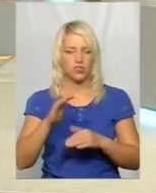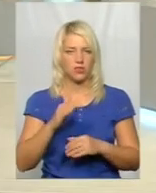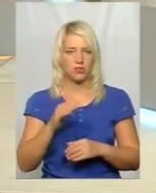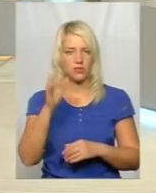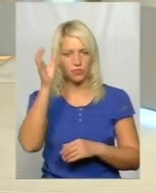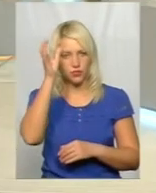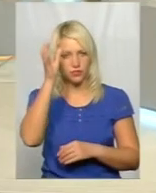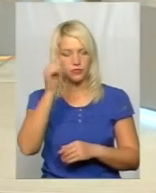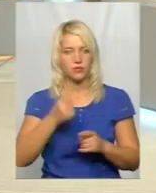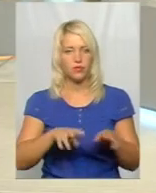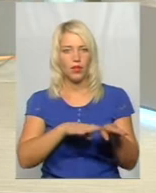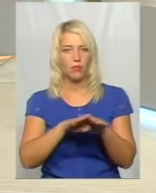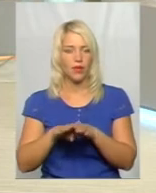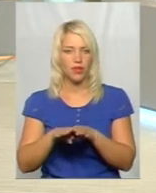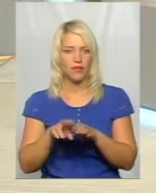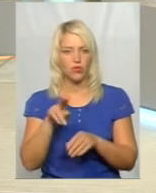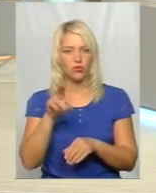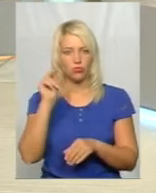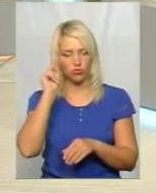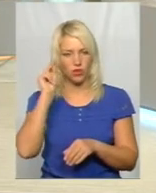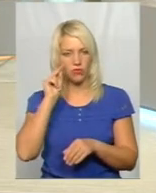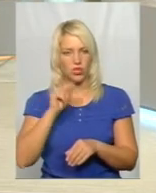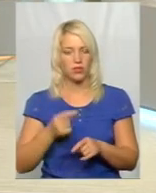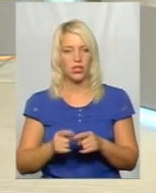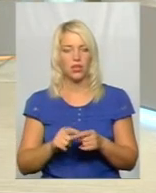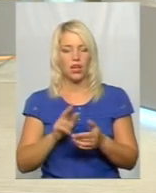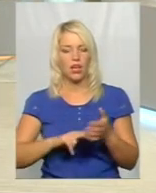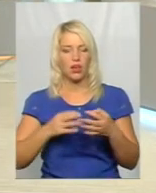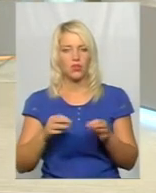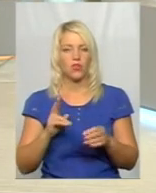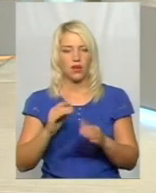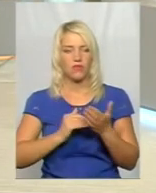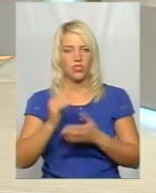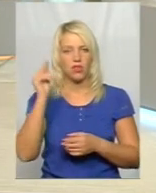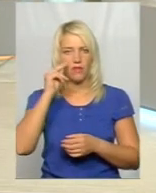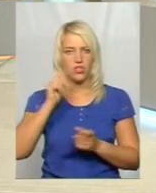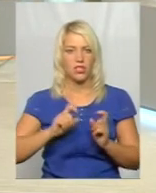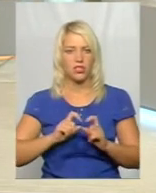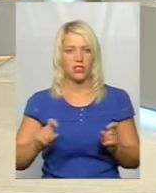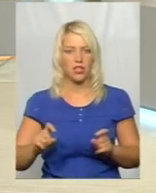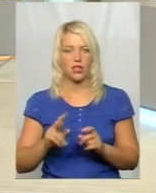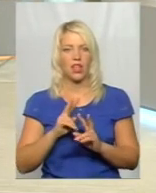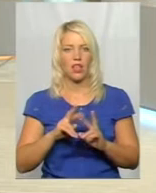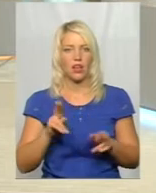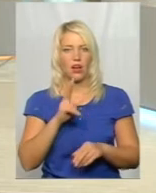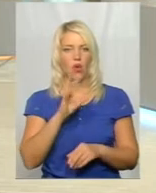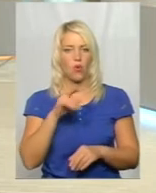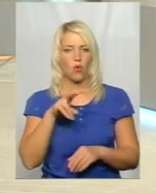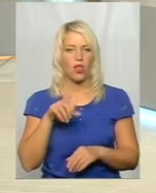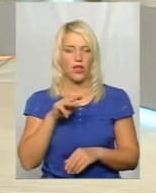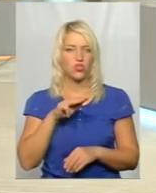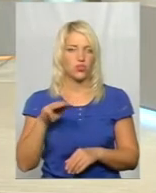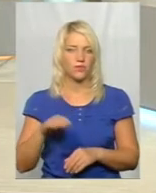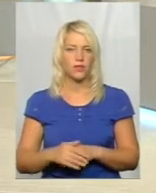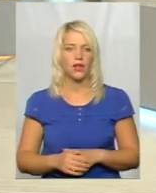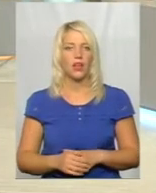Це прирівнюється до навчання. Вони як кредитовані, як вищий навчальний заклад на рівні коледжу. Пане Василю,